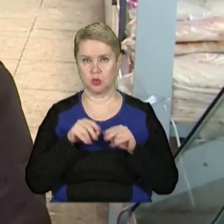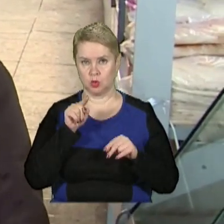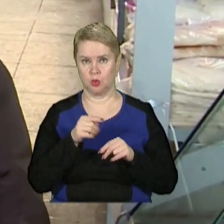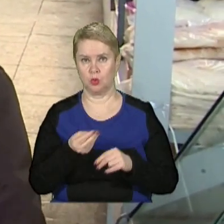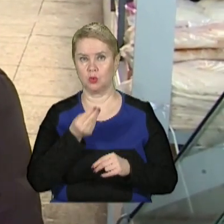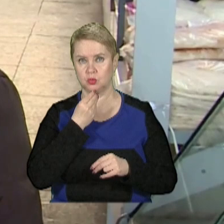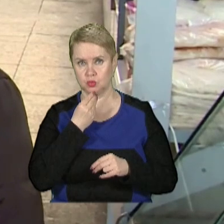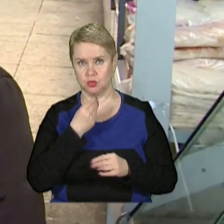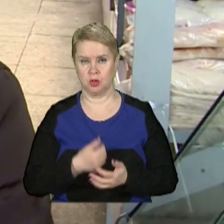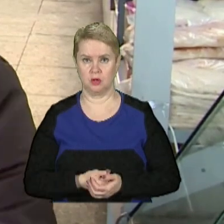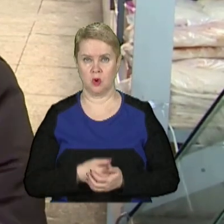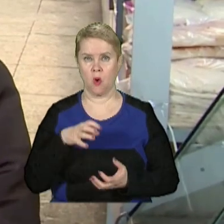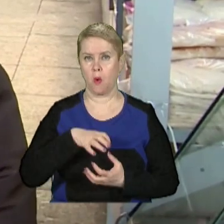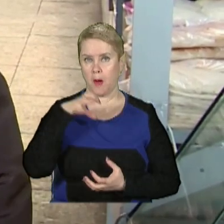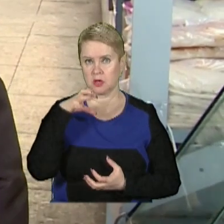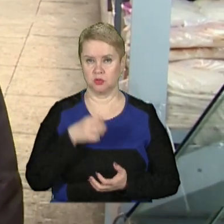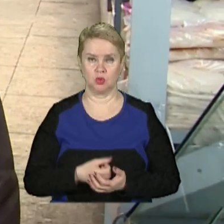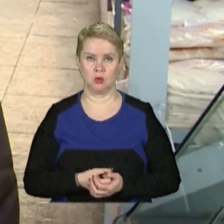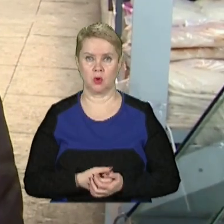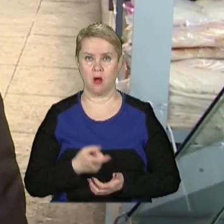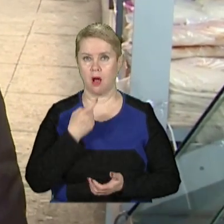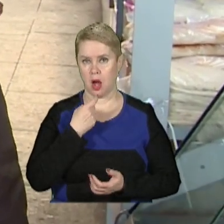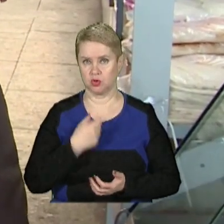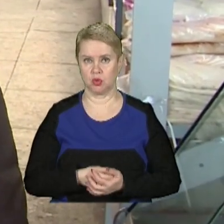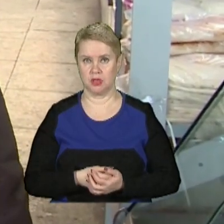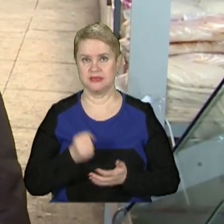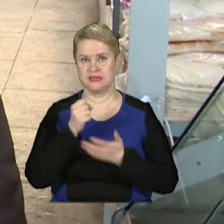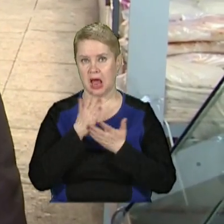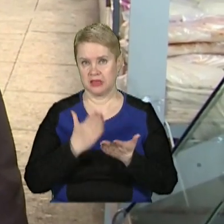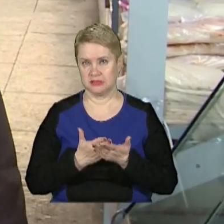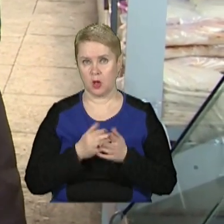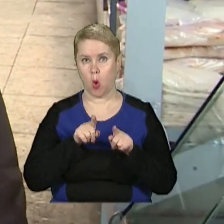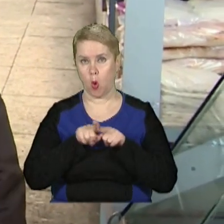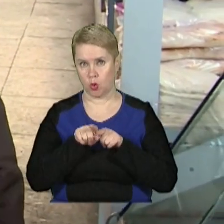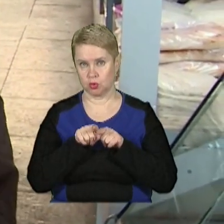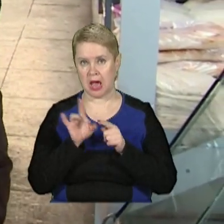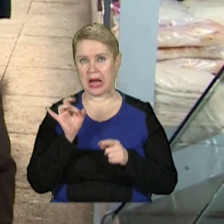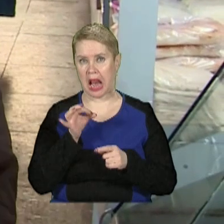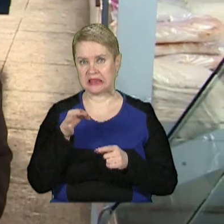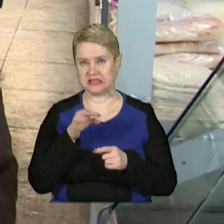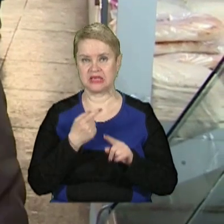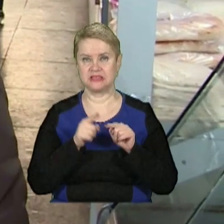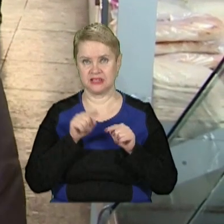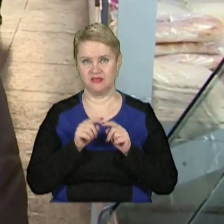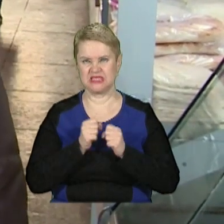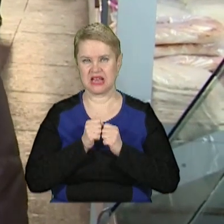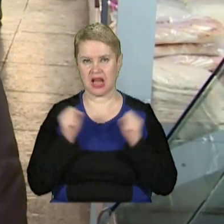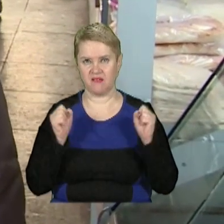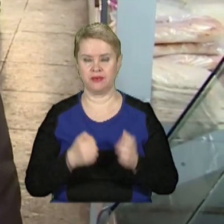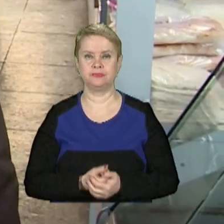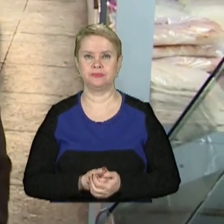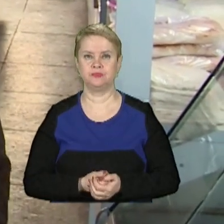куштуєш пасочку, крашенку, сальце і огірочок з редискою, цей взрив